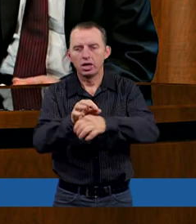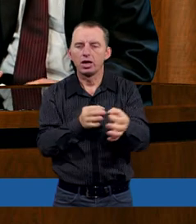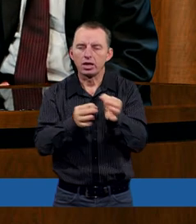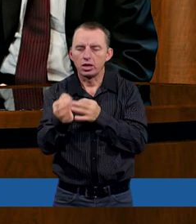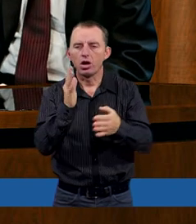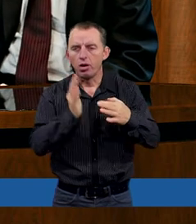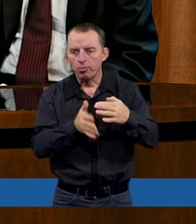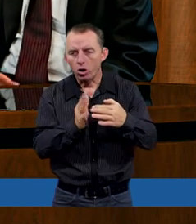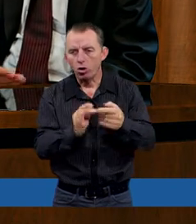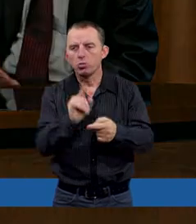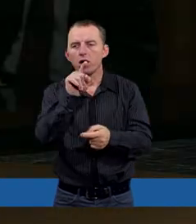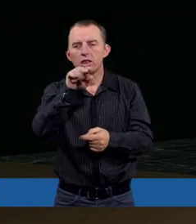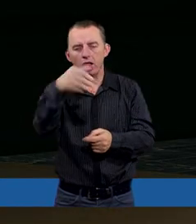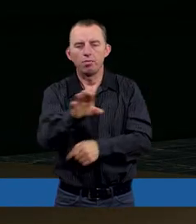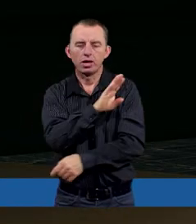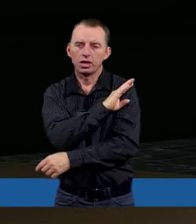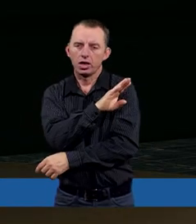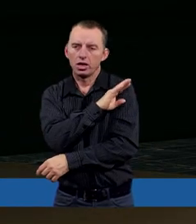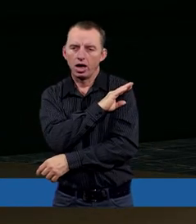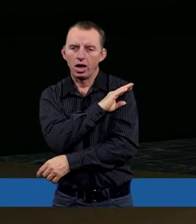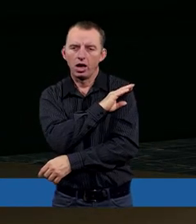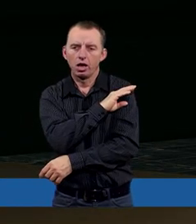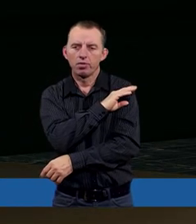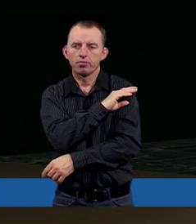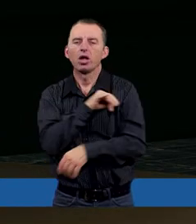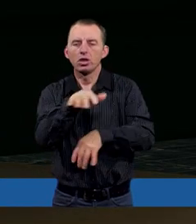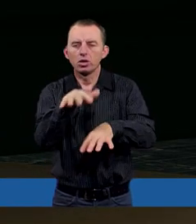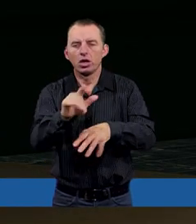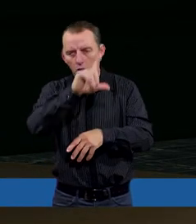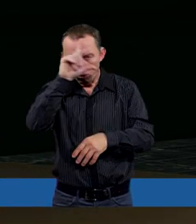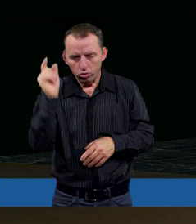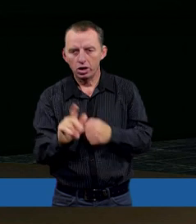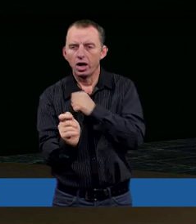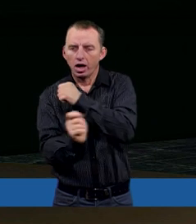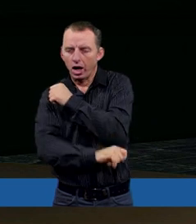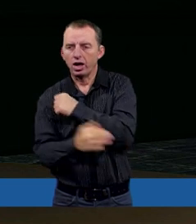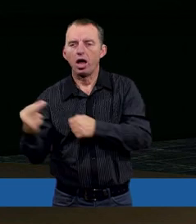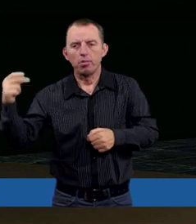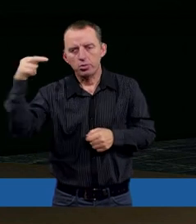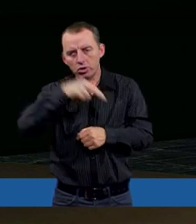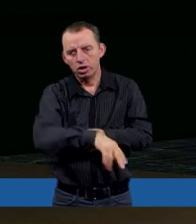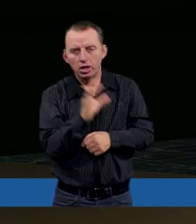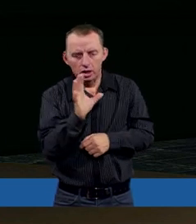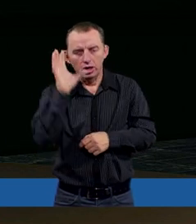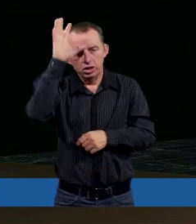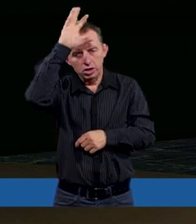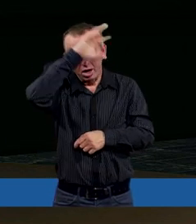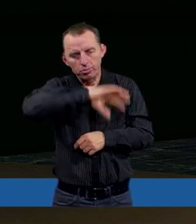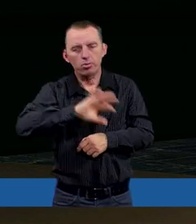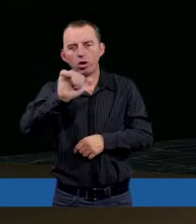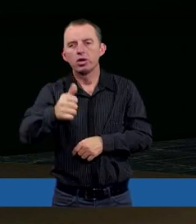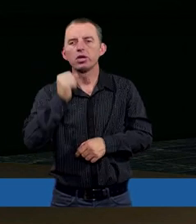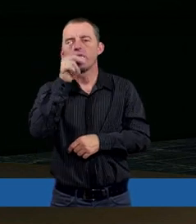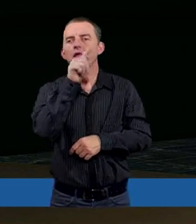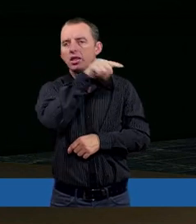potopu, że tam ginęli, czy zginęli o tyle ludzi, kara przyszła, ale zapominali o jednym.